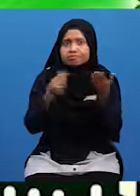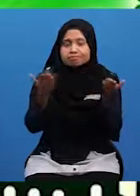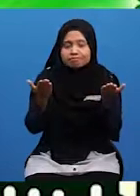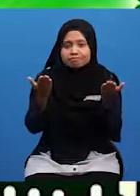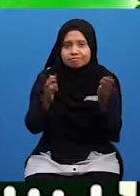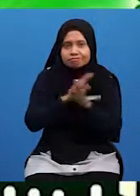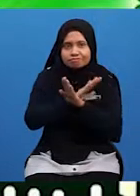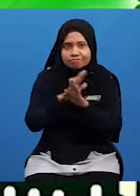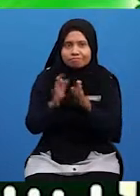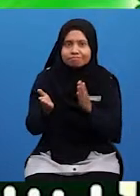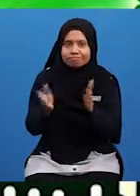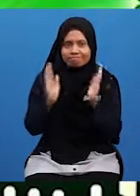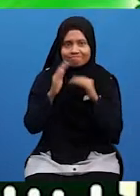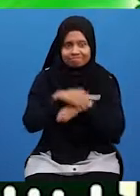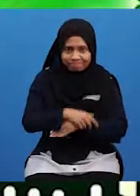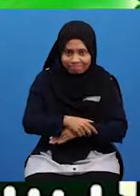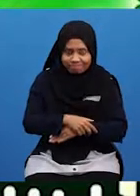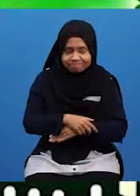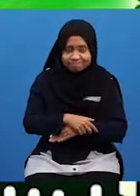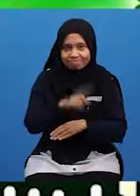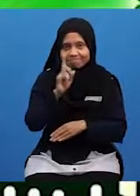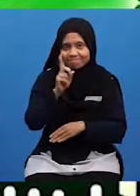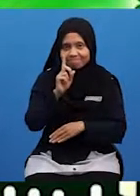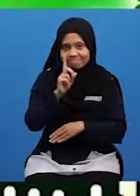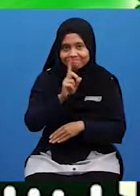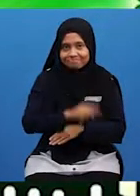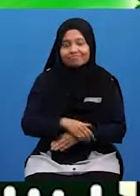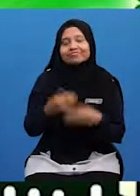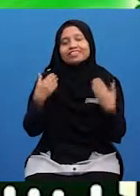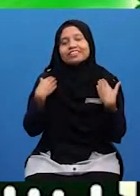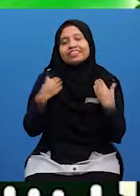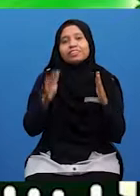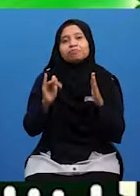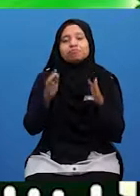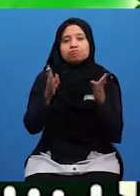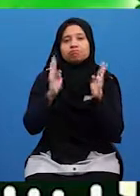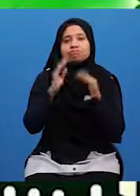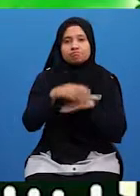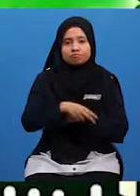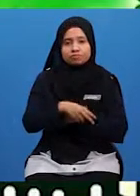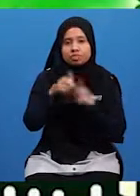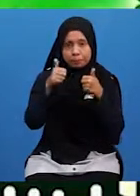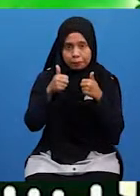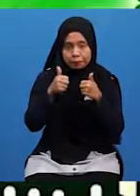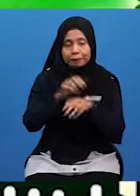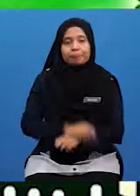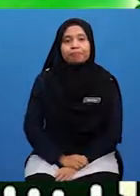Tak solat? Eh, ada yang solat Alhamdulillah